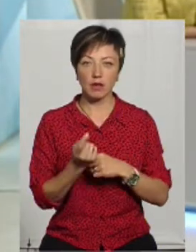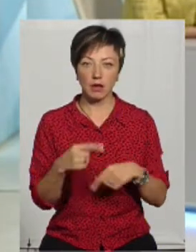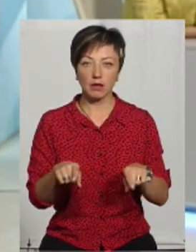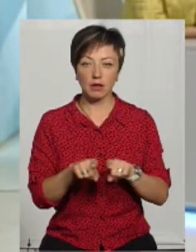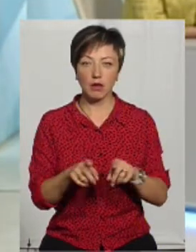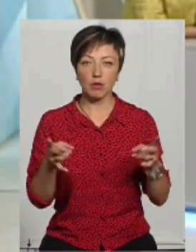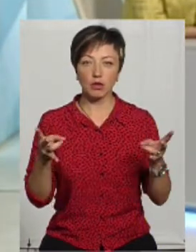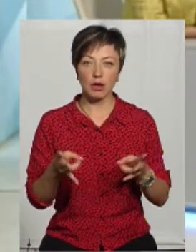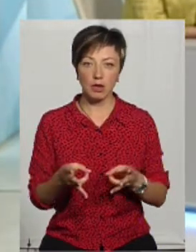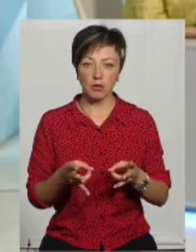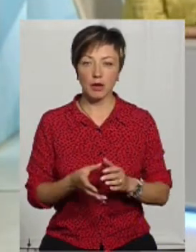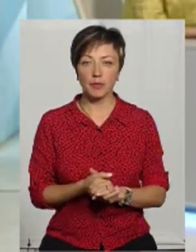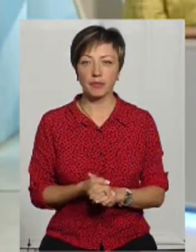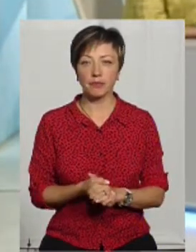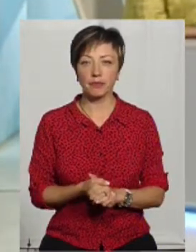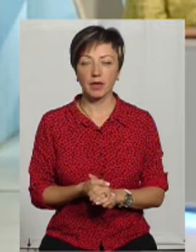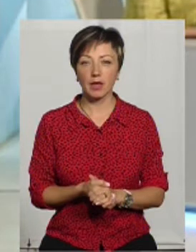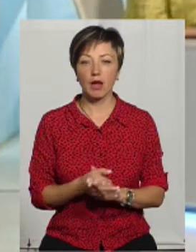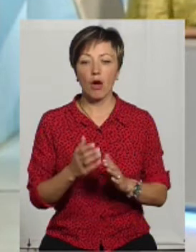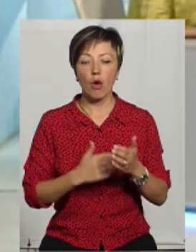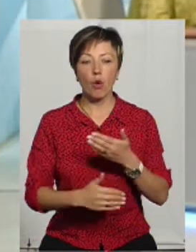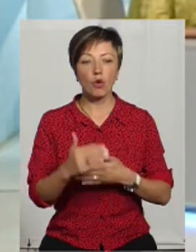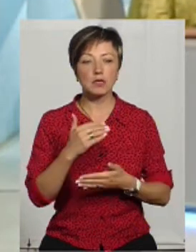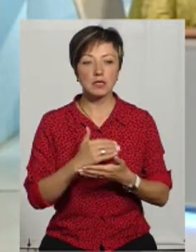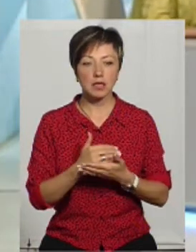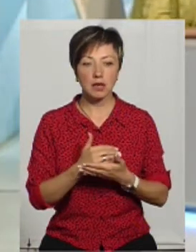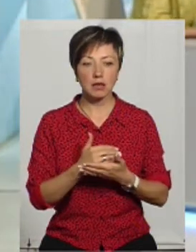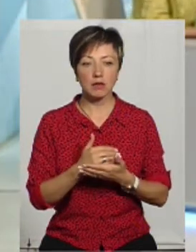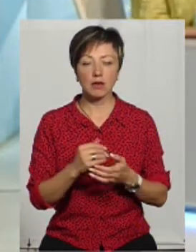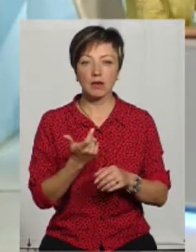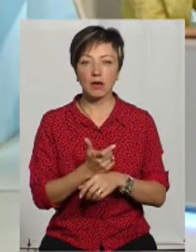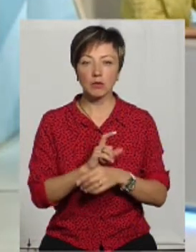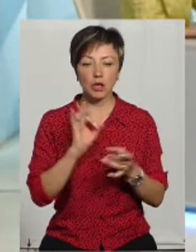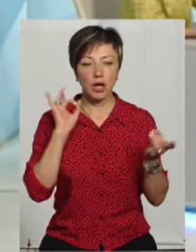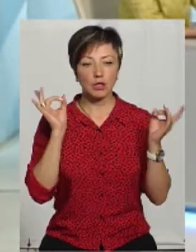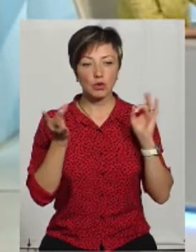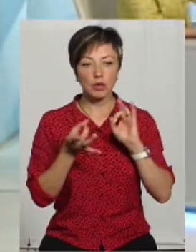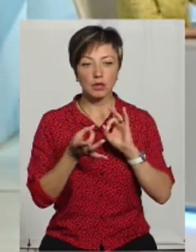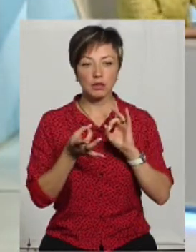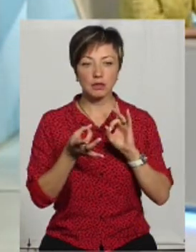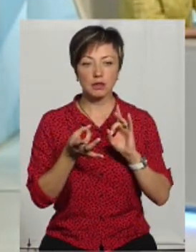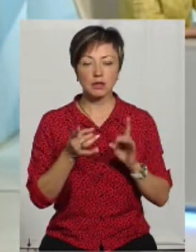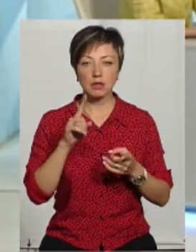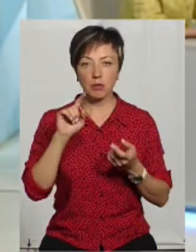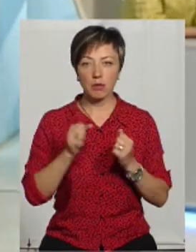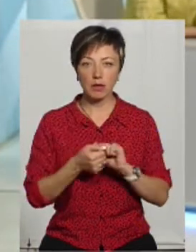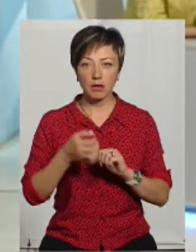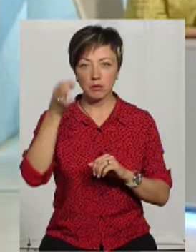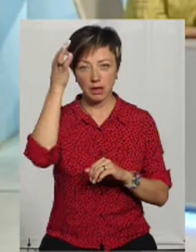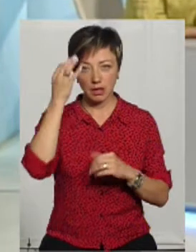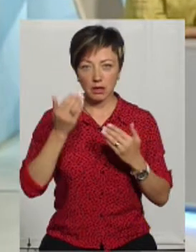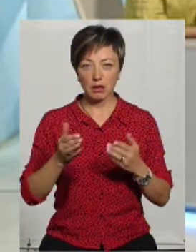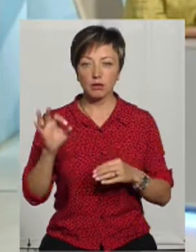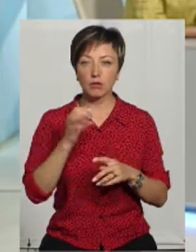потреба звертання. Ну, от якусь із останніх таких, можливо, найбільш резонансних, або які найбільш запам'ятались, можливо, пригадаєте?